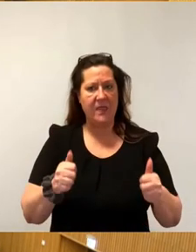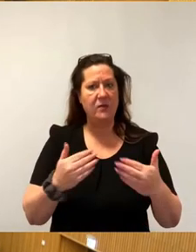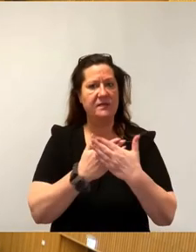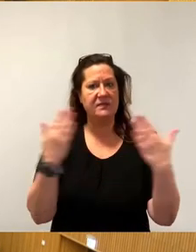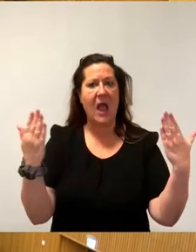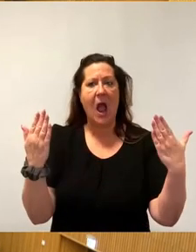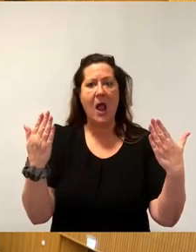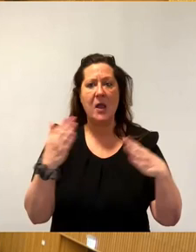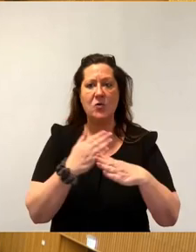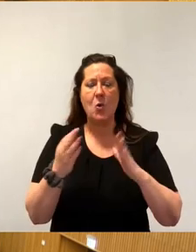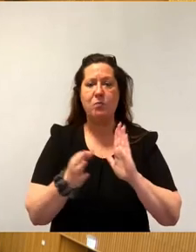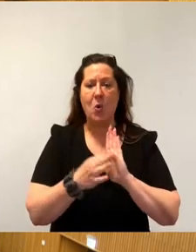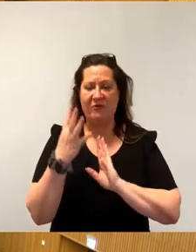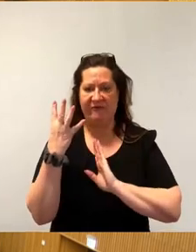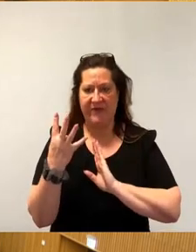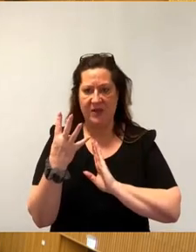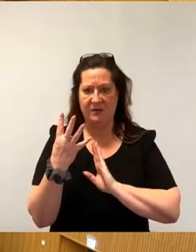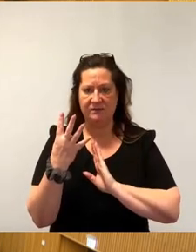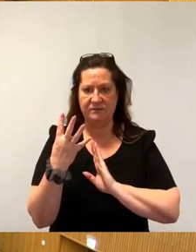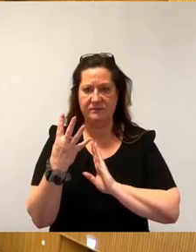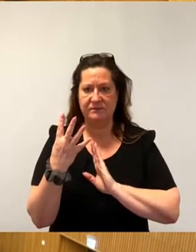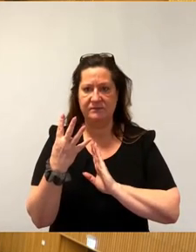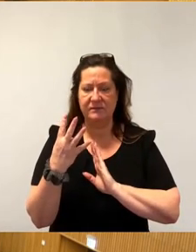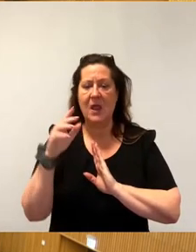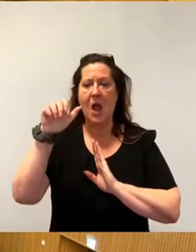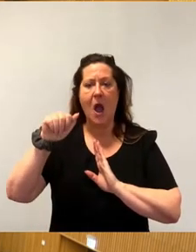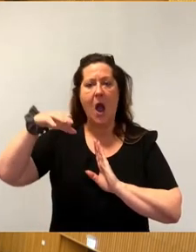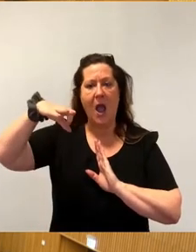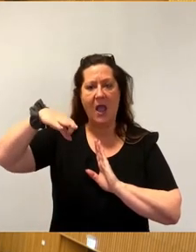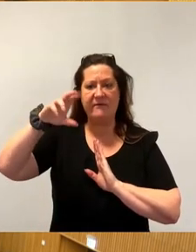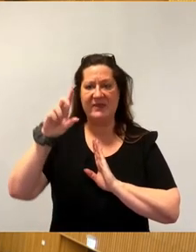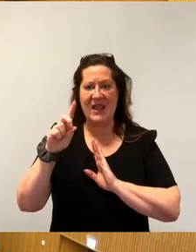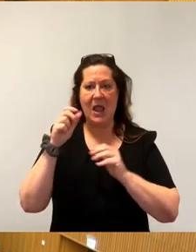Hier ist ebenso einreichend die AfD-Fraktion. Frau Walter, bitte schön.